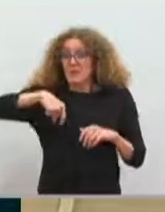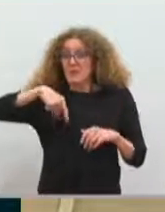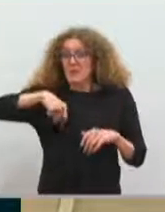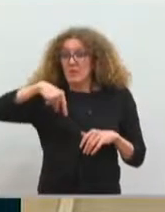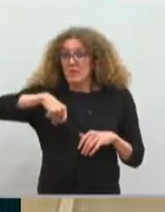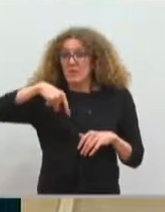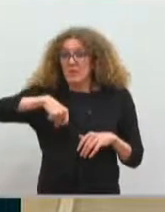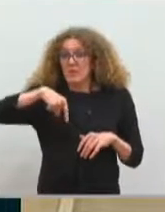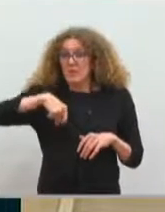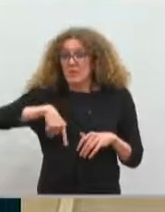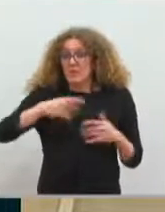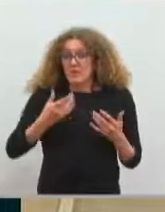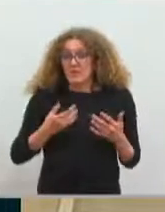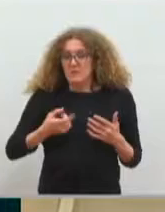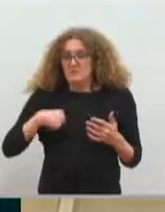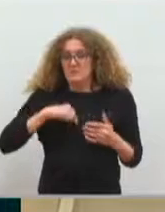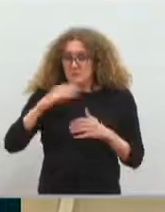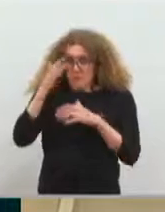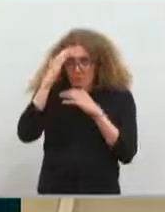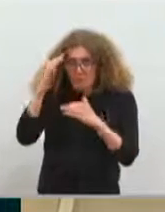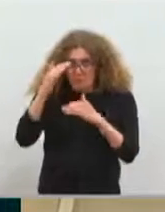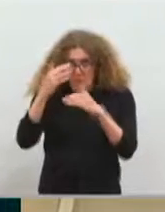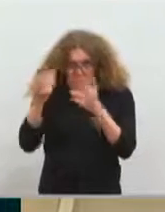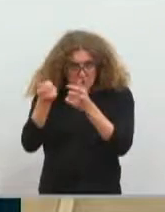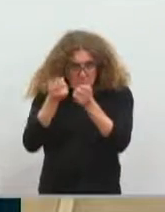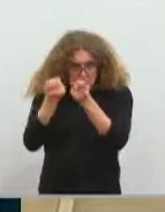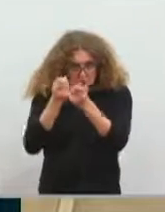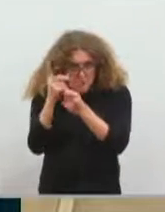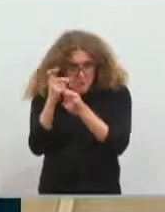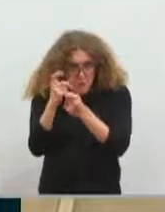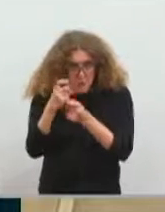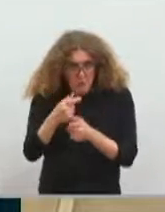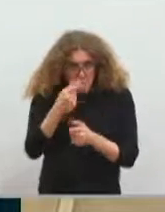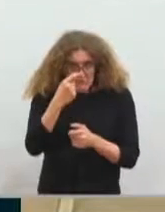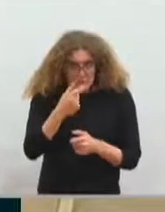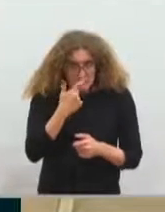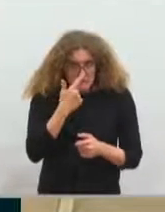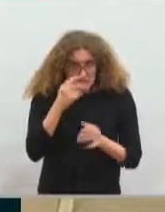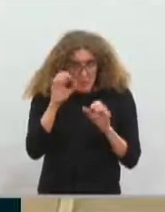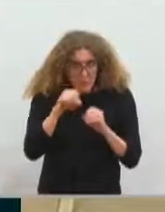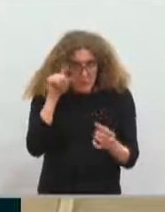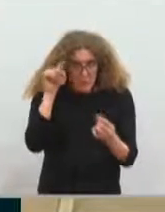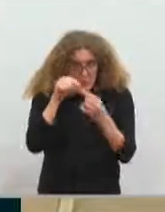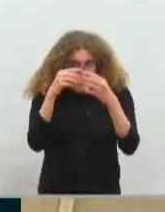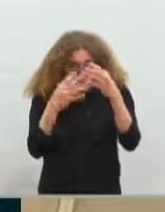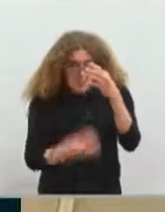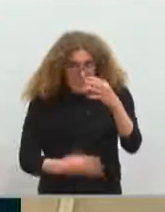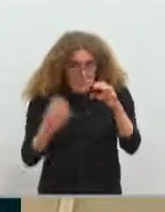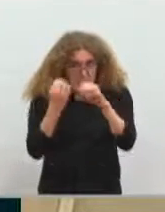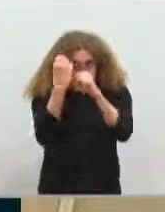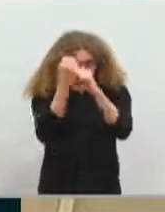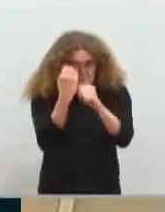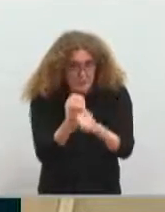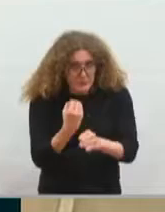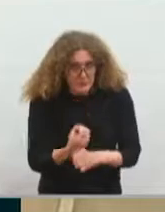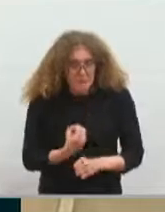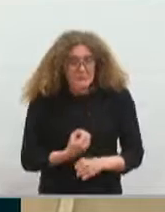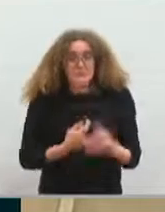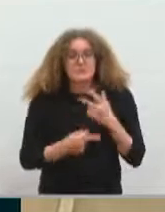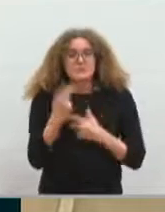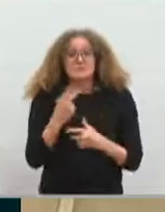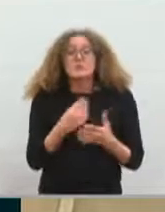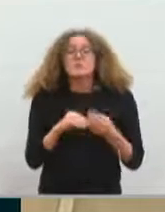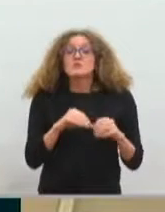on pense qu'avec la régie, on atteindra plus facilement certains objectifs. Et puis aussi, ce qui a motivé aussi le conseil